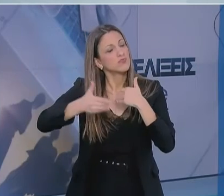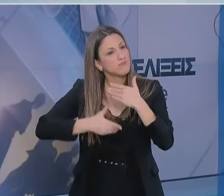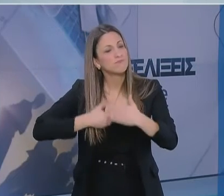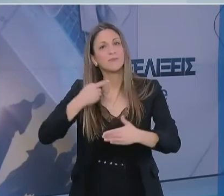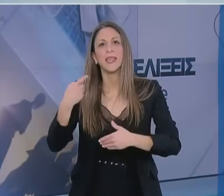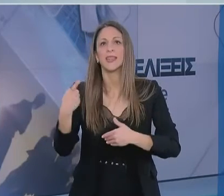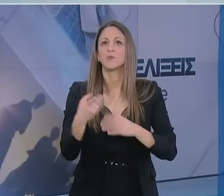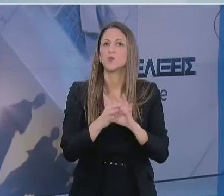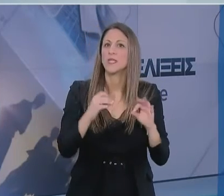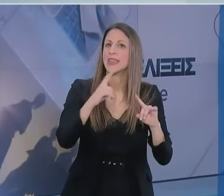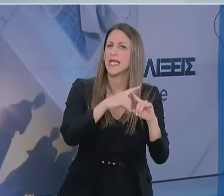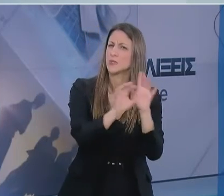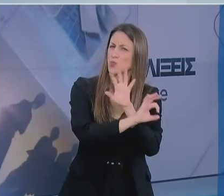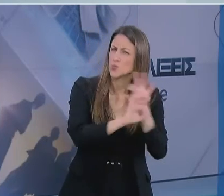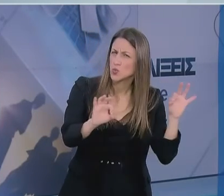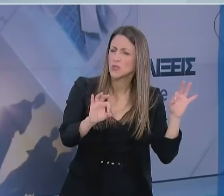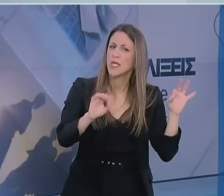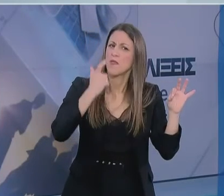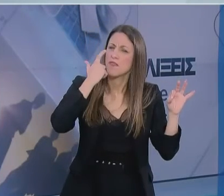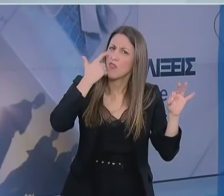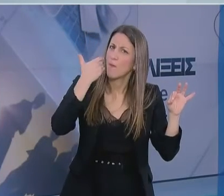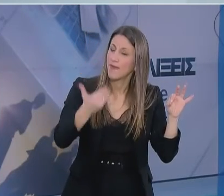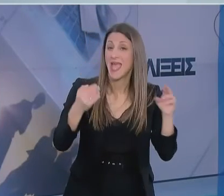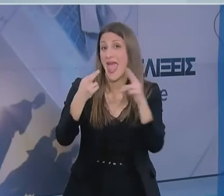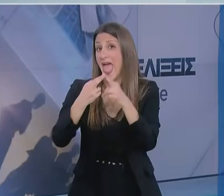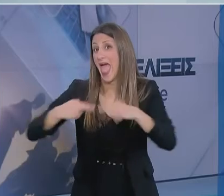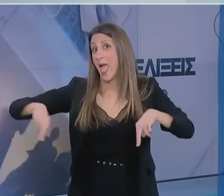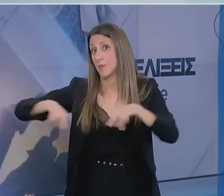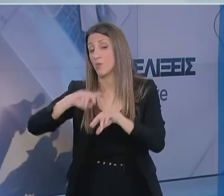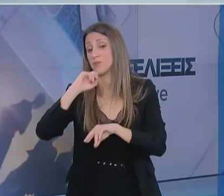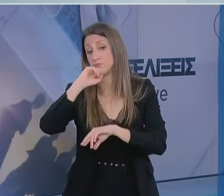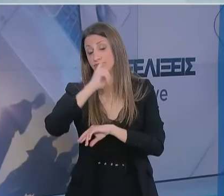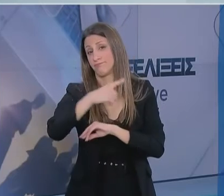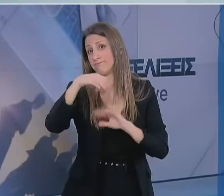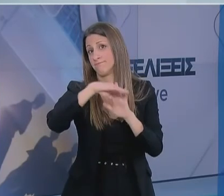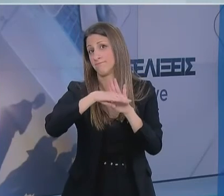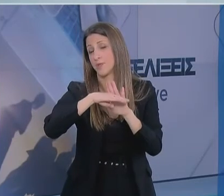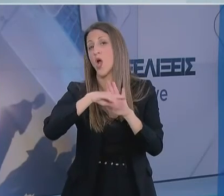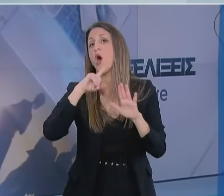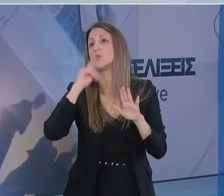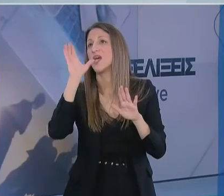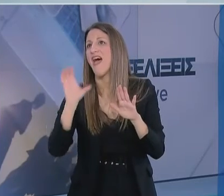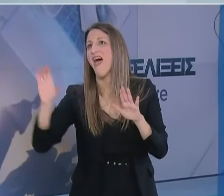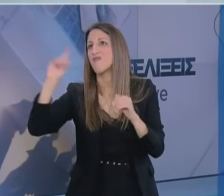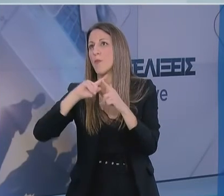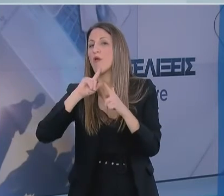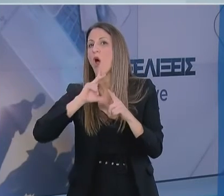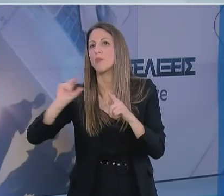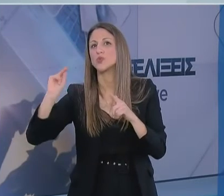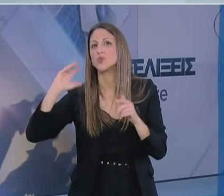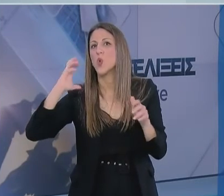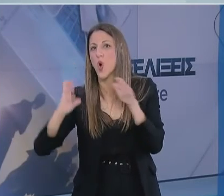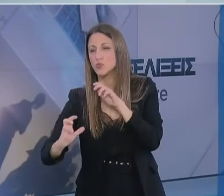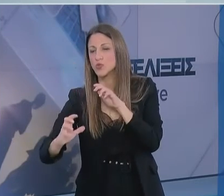αξιόπιστα τεστ. Αυτές ήταν και οι προδιαγραφές που έβαλε η Επιτροπή μας που θα μπορούσαν να χρησιμοποιηθούν, να έχει δηλαδή τη σφραγίδα και των διεθνών οργανισμών αλλά και μια υψηλή ευαισθησία και